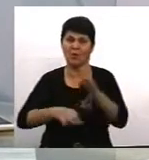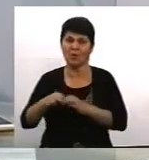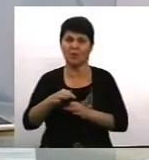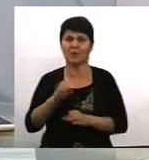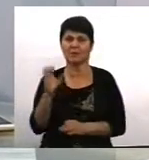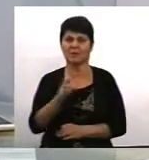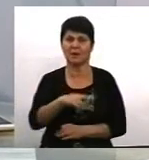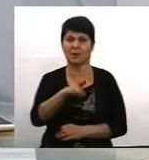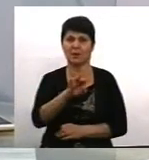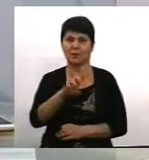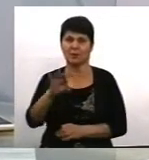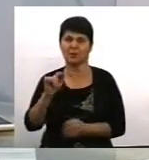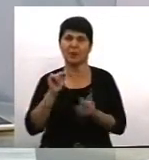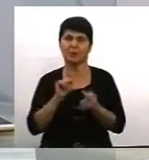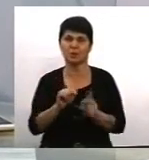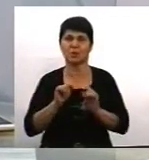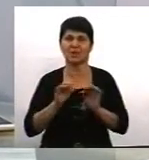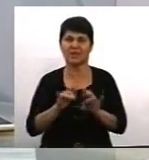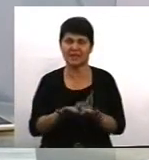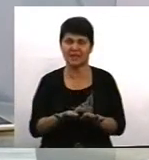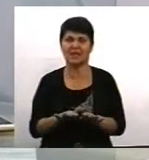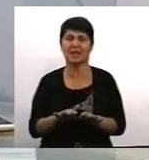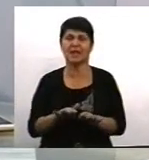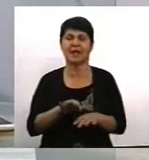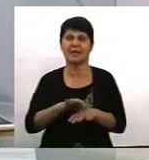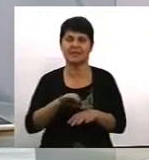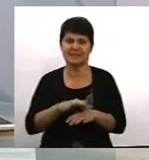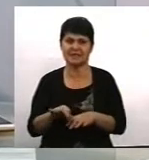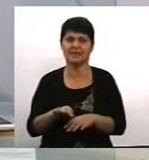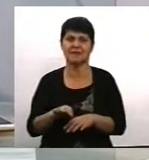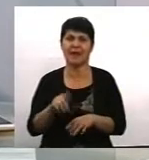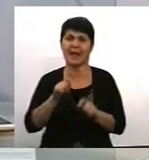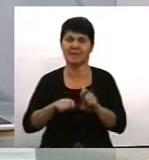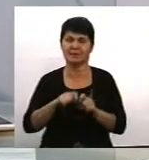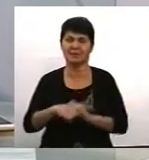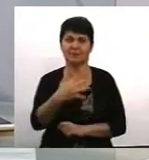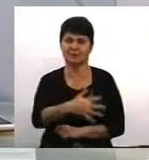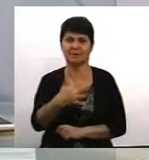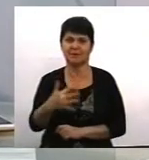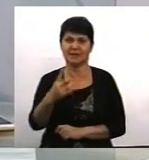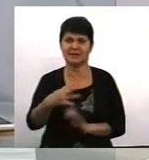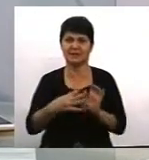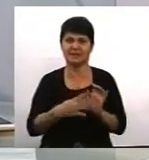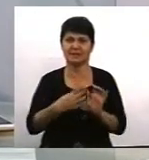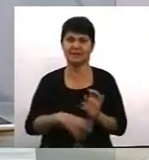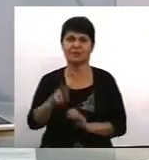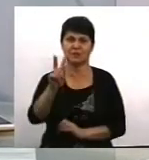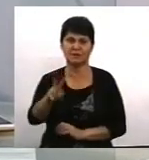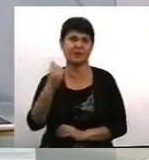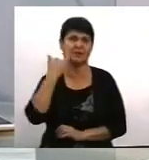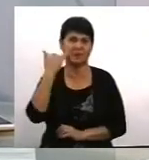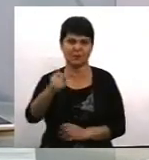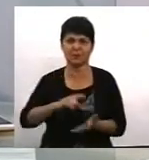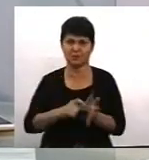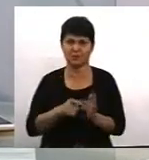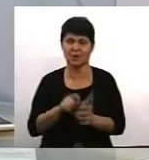експерткою з протидії насильству. 55 29 92, телефон студії. Телефонуйте, задавайте свої